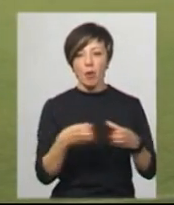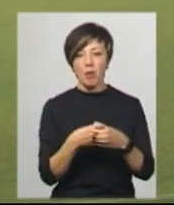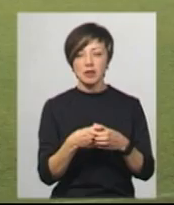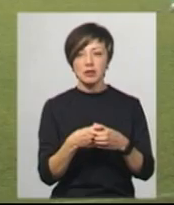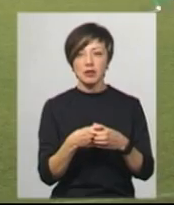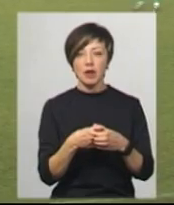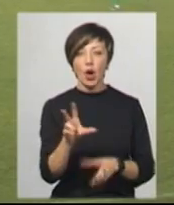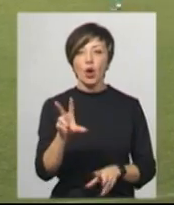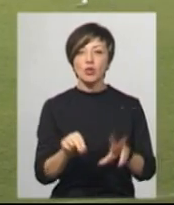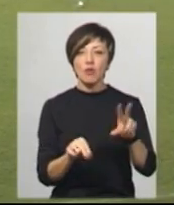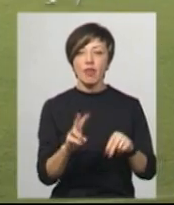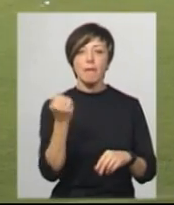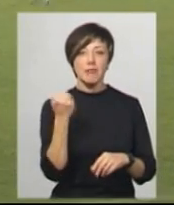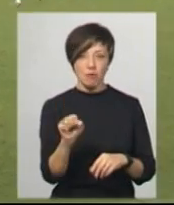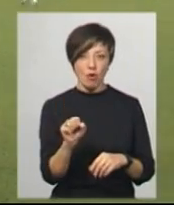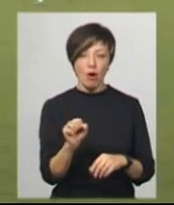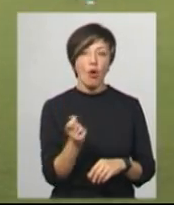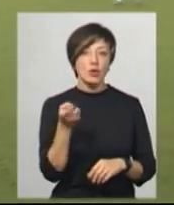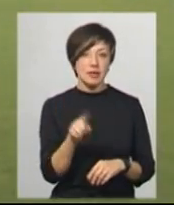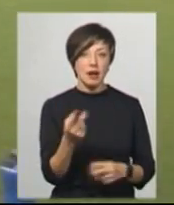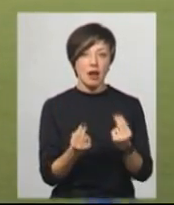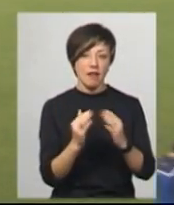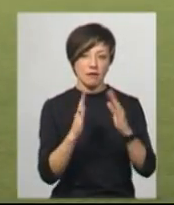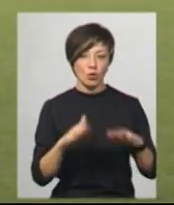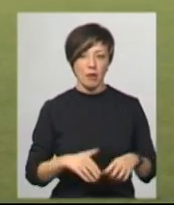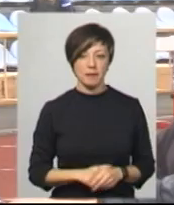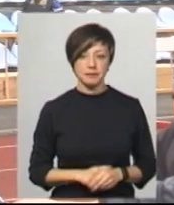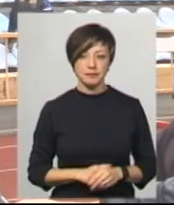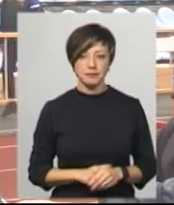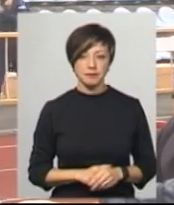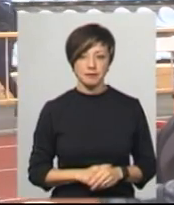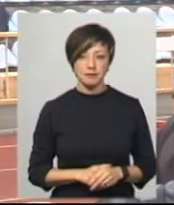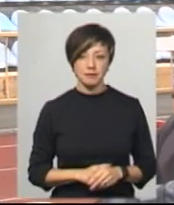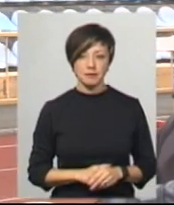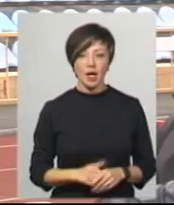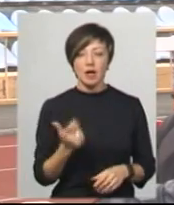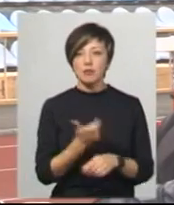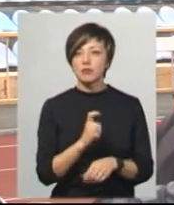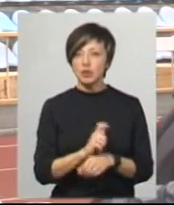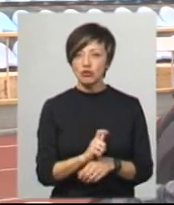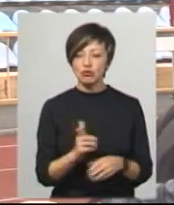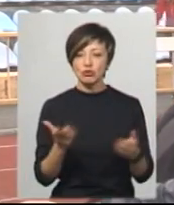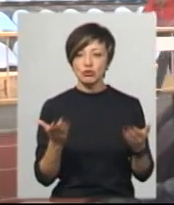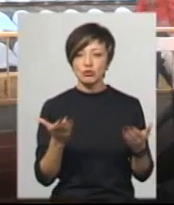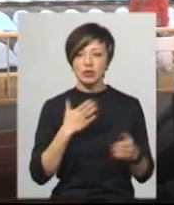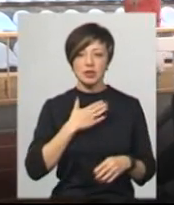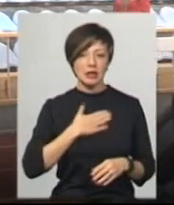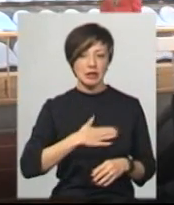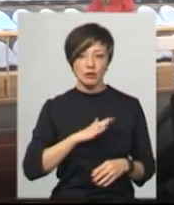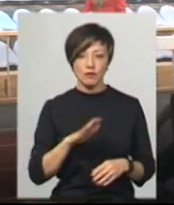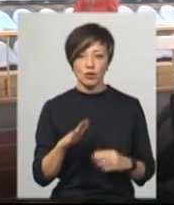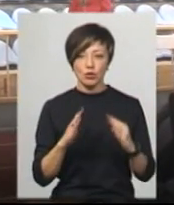розраховувала на перемогу. Оскільки грали вдома? Більше, напевно, що не задовільнило.